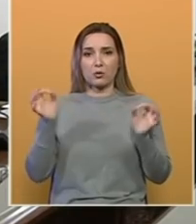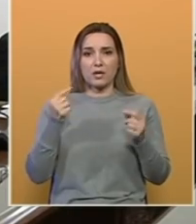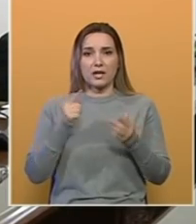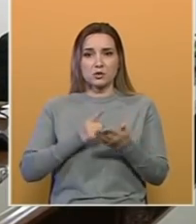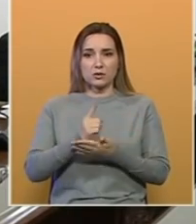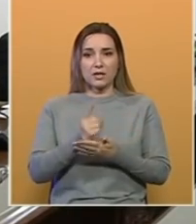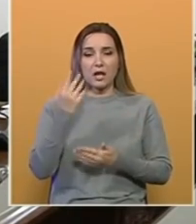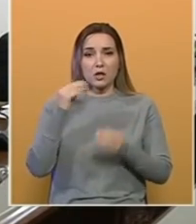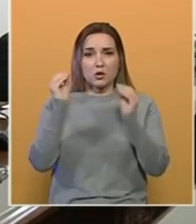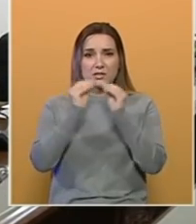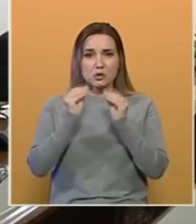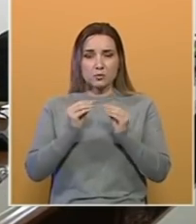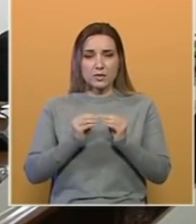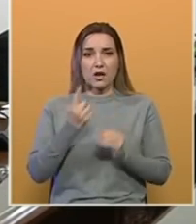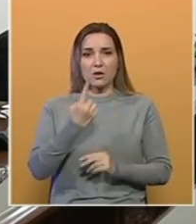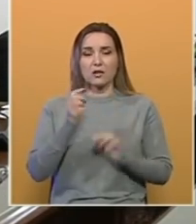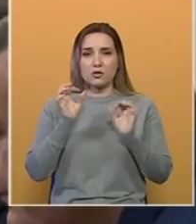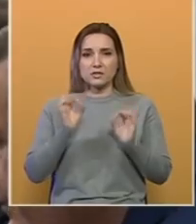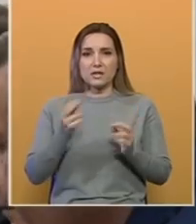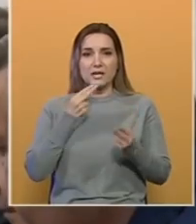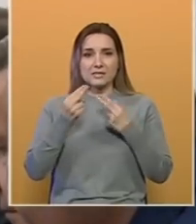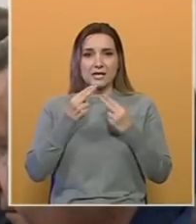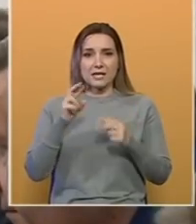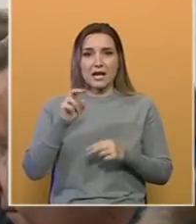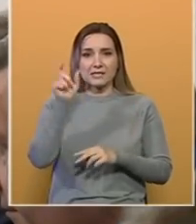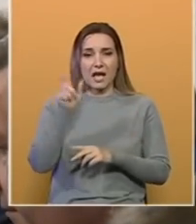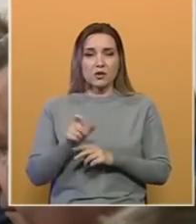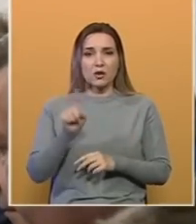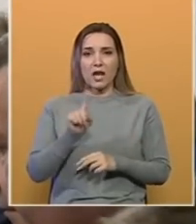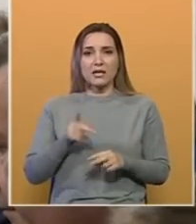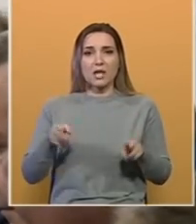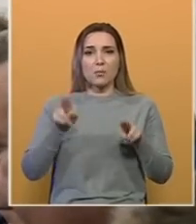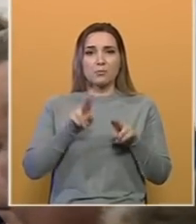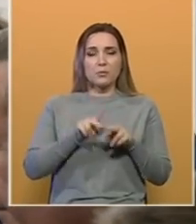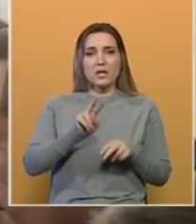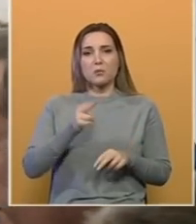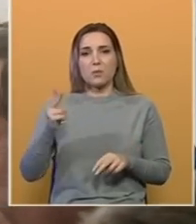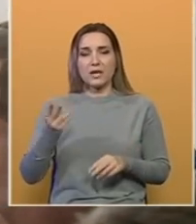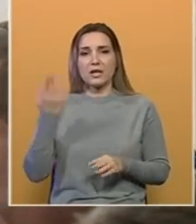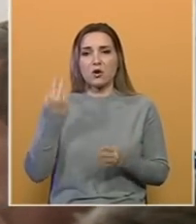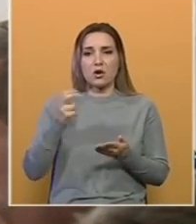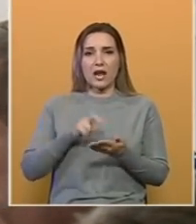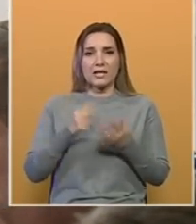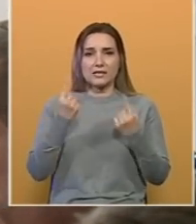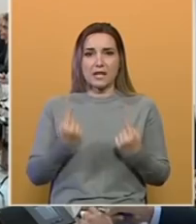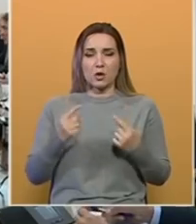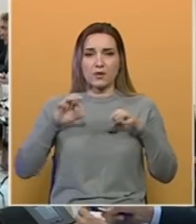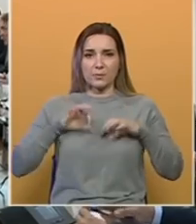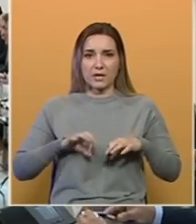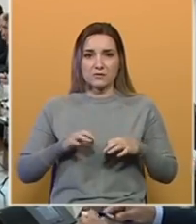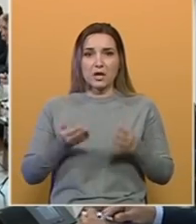Dok se sumiraju odjeci, jedno je sigurno sastanak s Erdoanom nije pomirio ni promijenio ranije stavove članova predsjedništva.